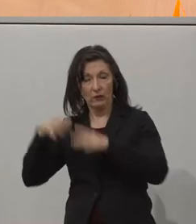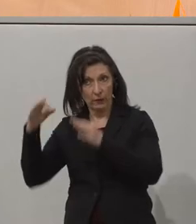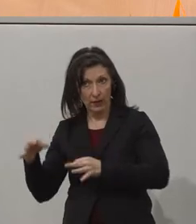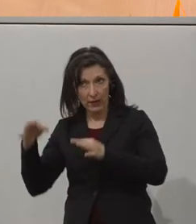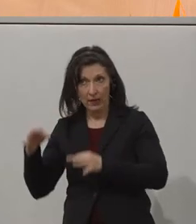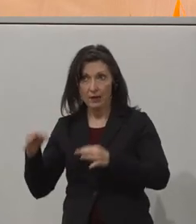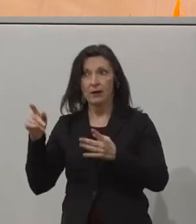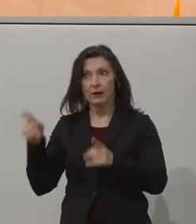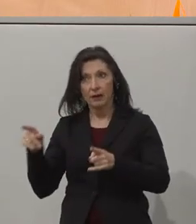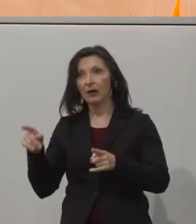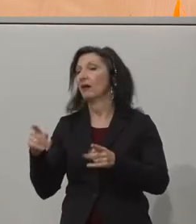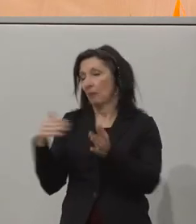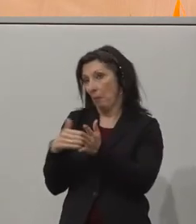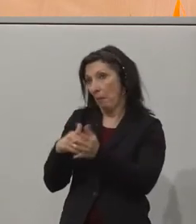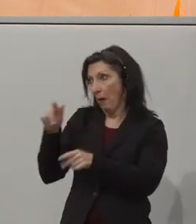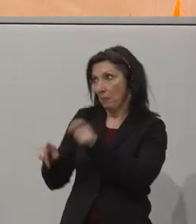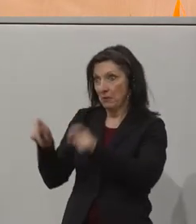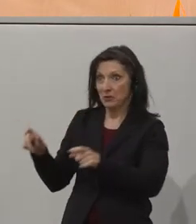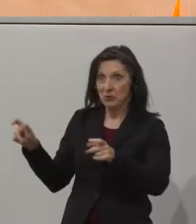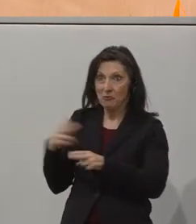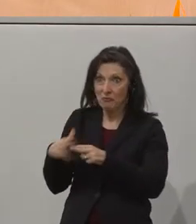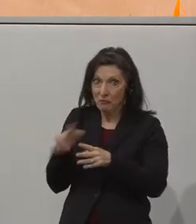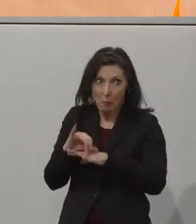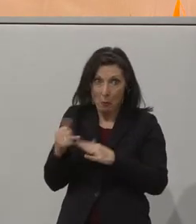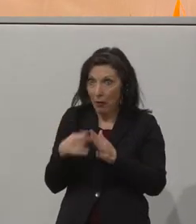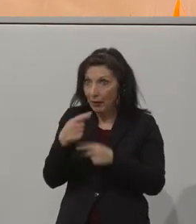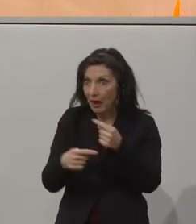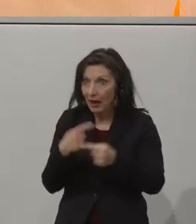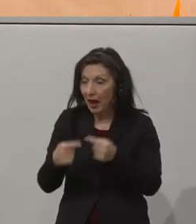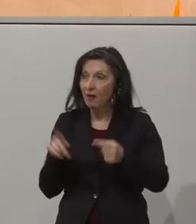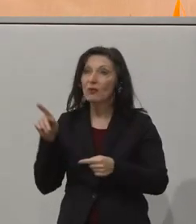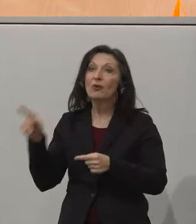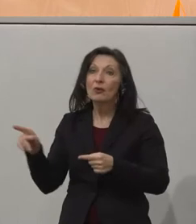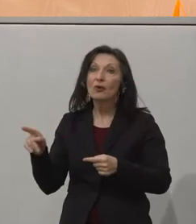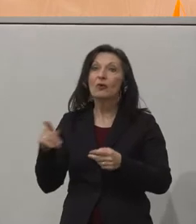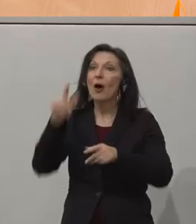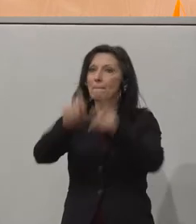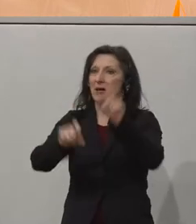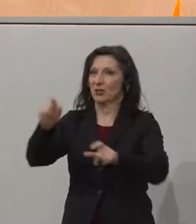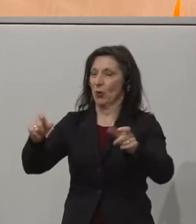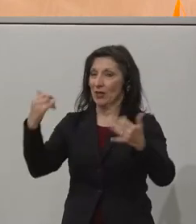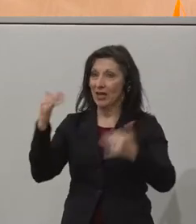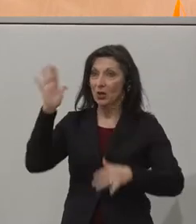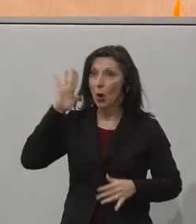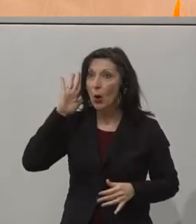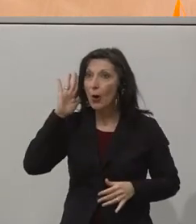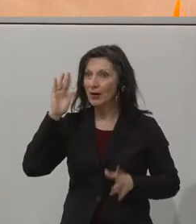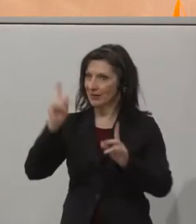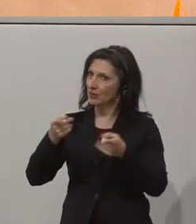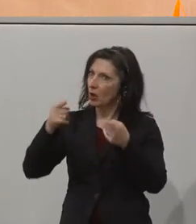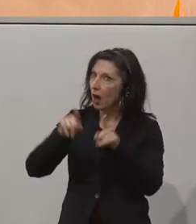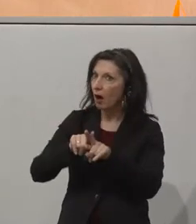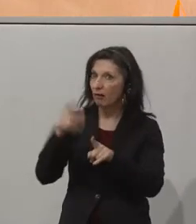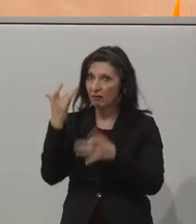für solche Projekte wichtig sind und auch den Menschen natürlich, die zuhören und vielleicht jetzt sich